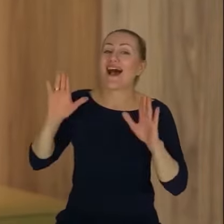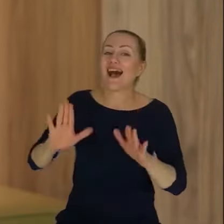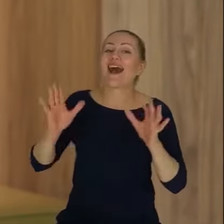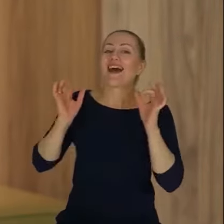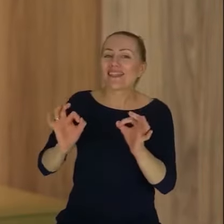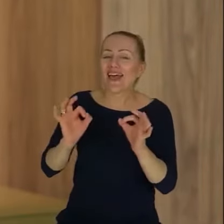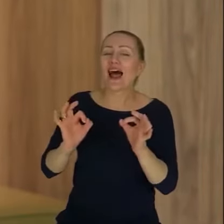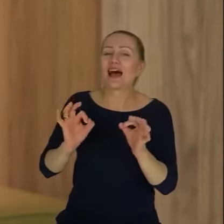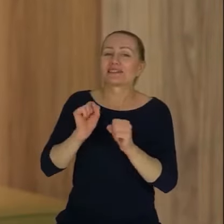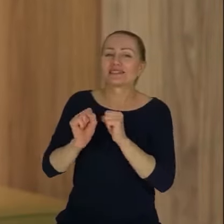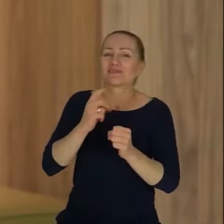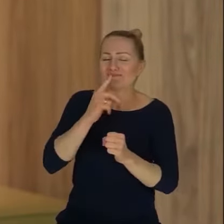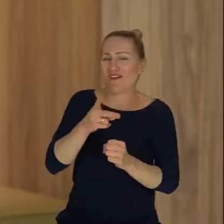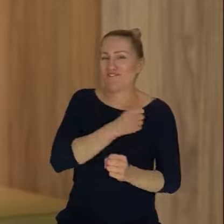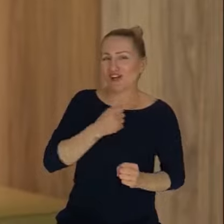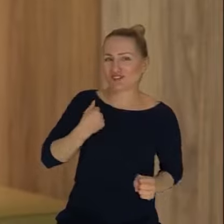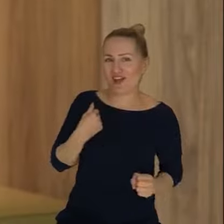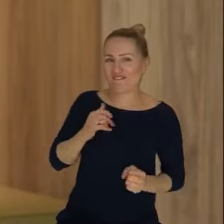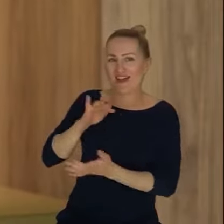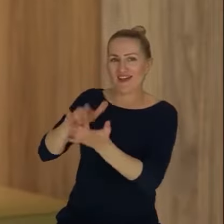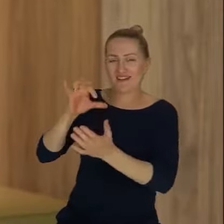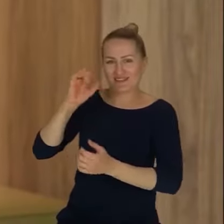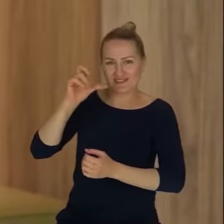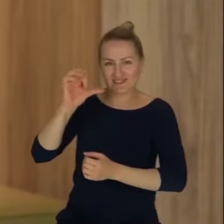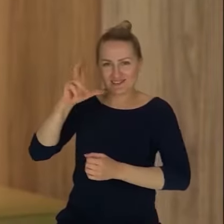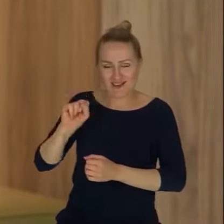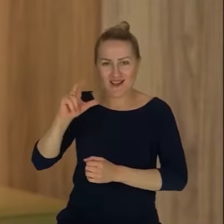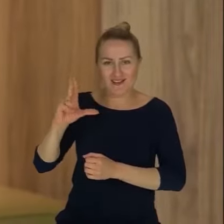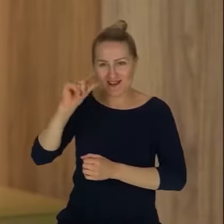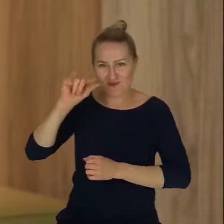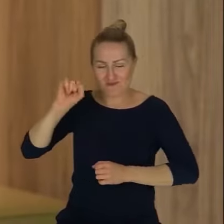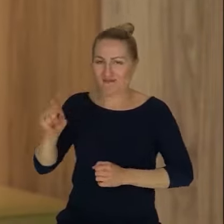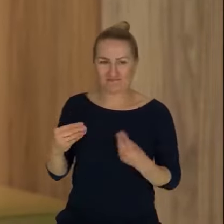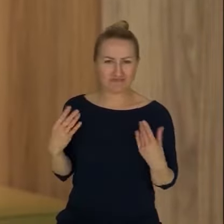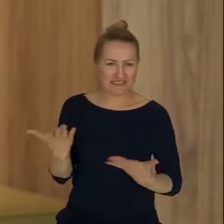Warszawa, Saskakempa, czyli to jest jedna z najbardziej eleganckich dzielnic tego miasta stołecznego.